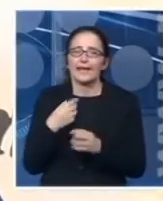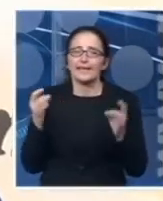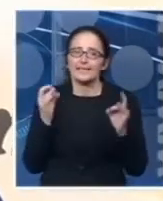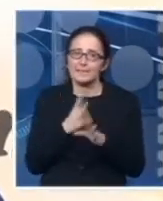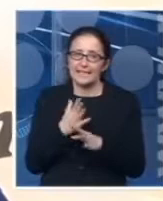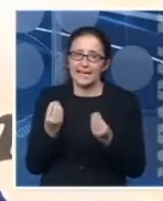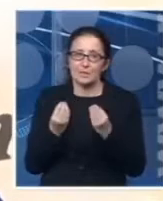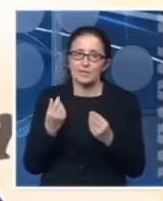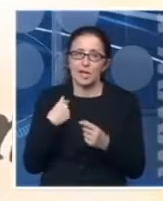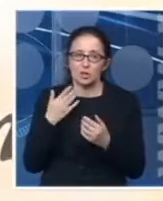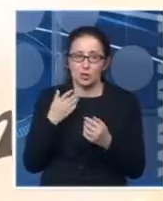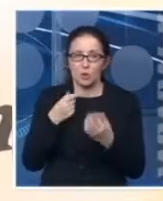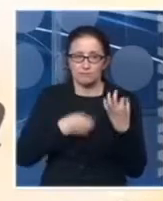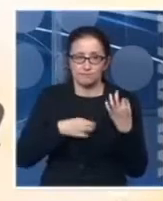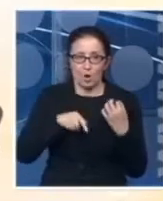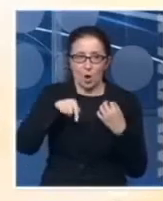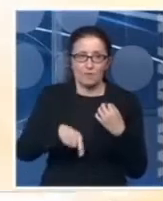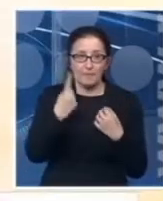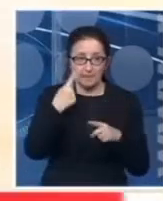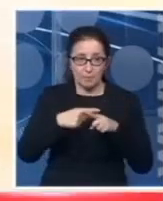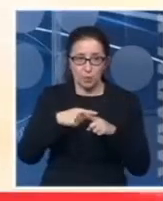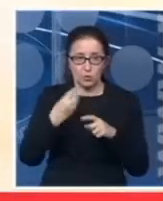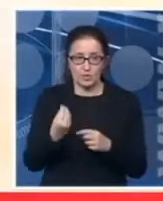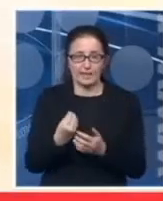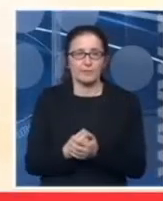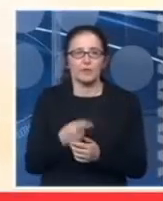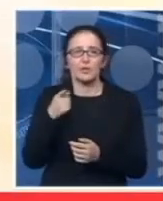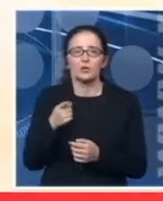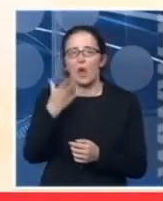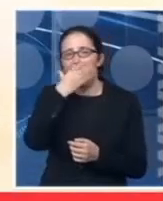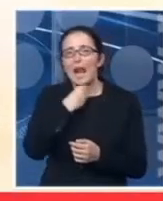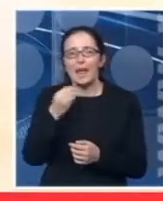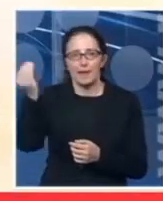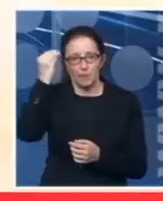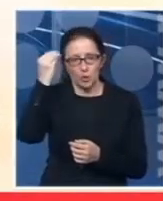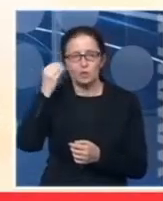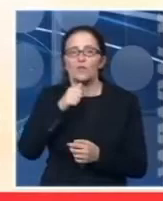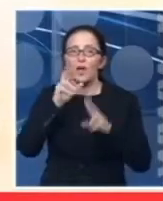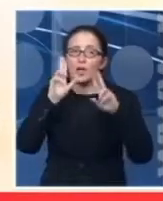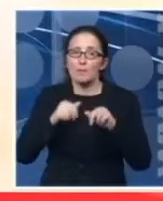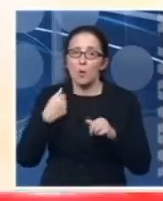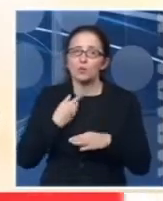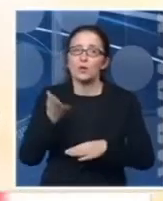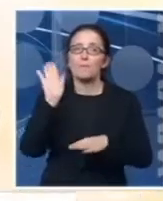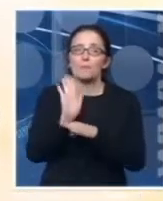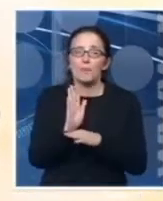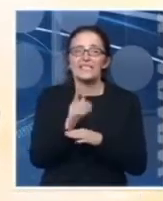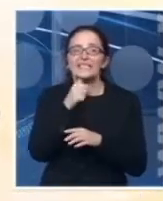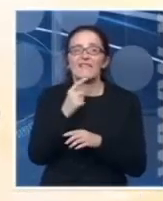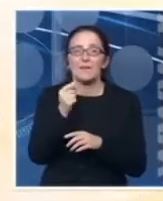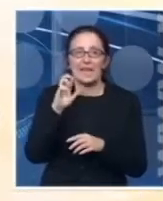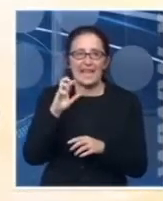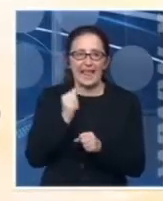Srećan sam što ću nastupiti ovde. Prvi put sam u Srbiji i ovo je za mene divno iskustvo i mogućnost da predstavim rege muziku.